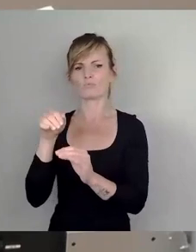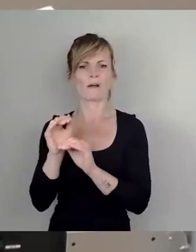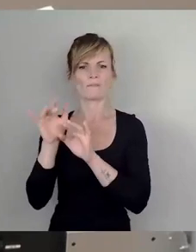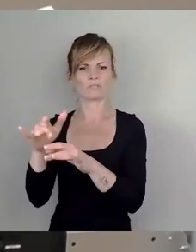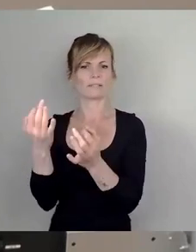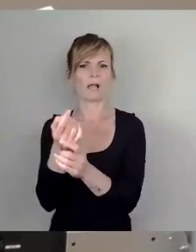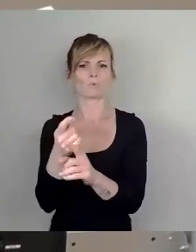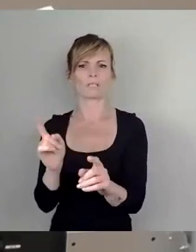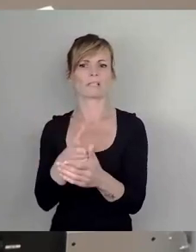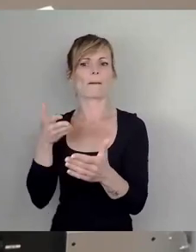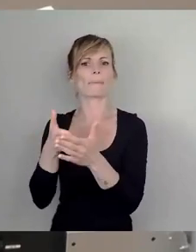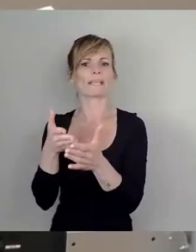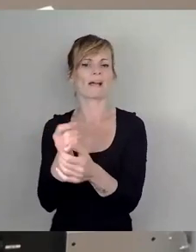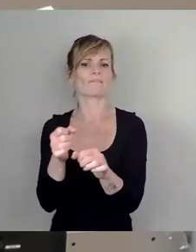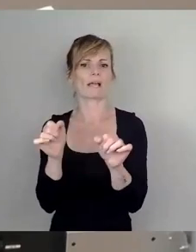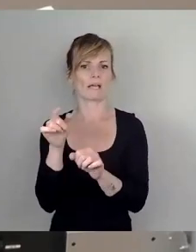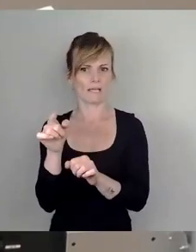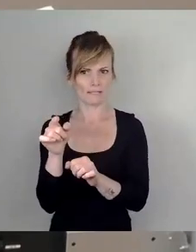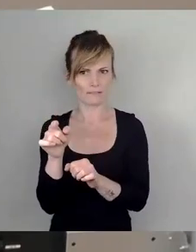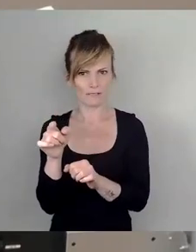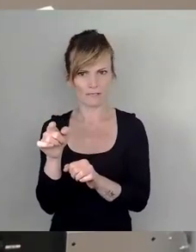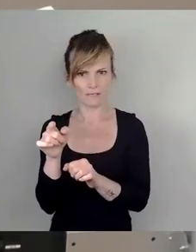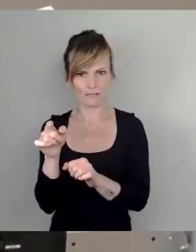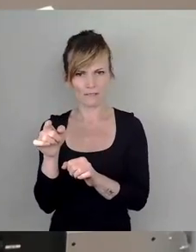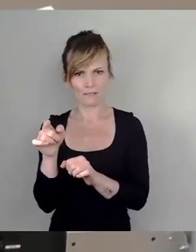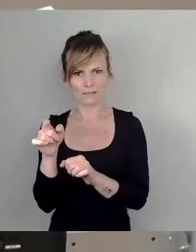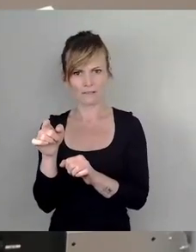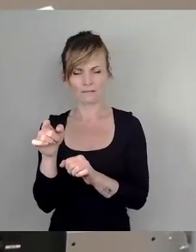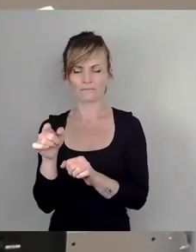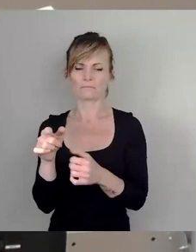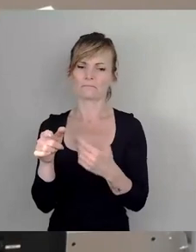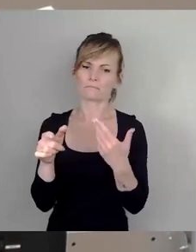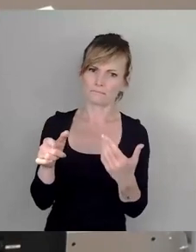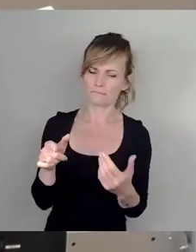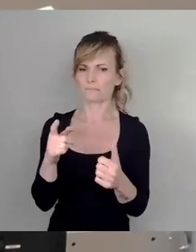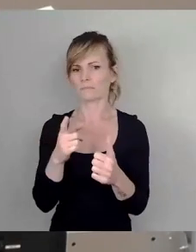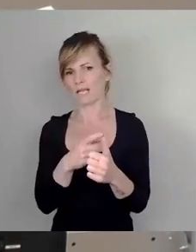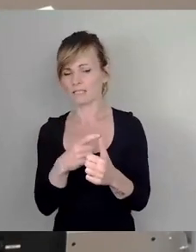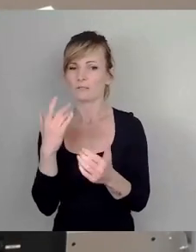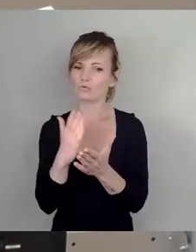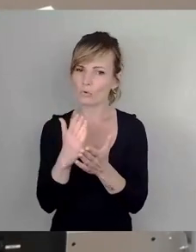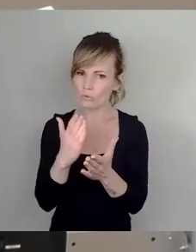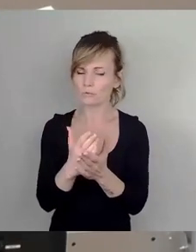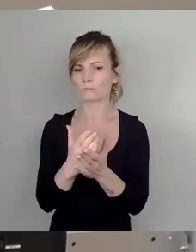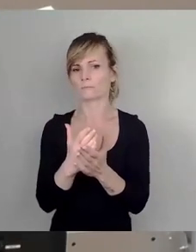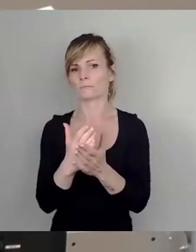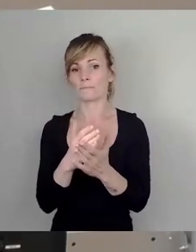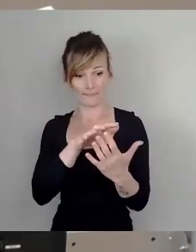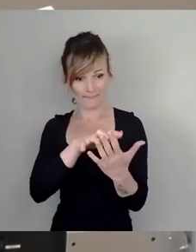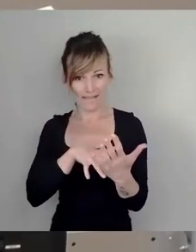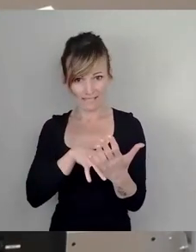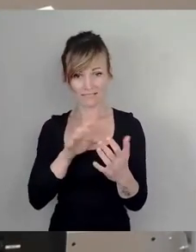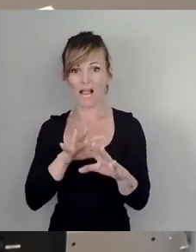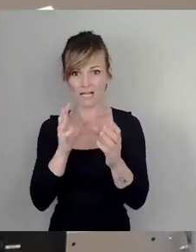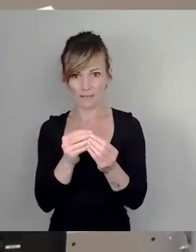Barrierefreiheit des Vorhabens erstens im Antrag schon im verbleibenden Text allgemein gefasst